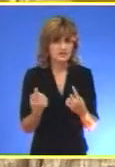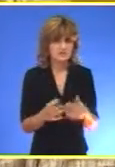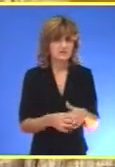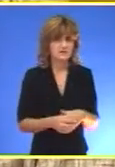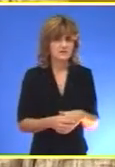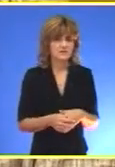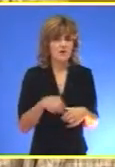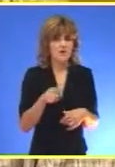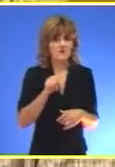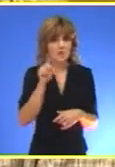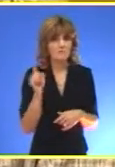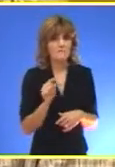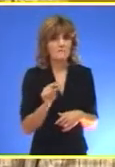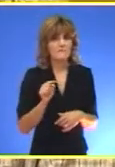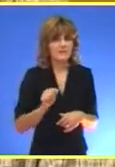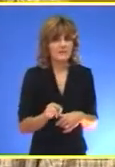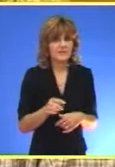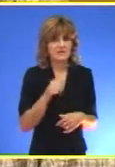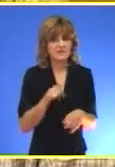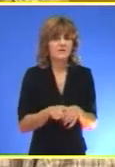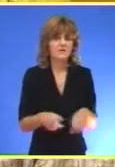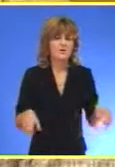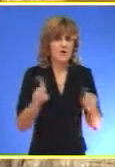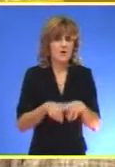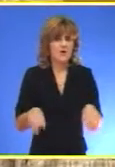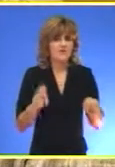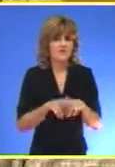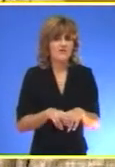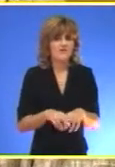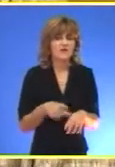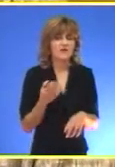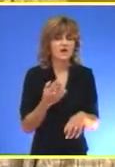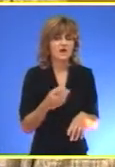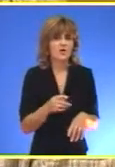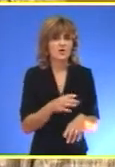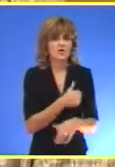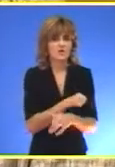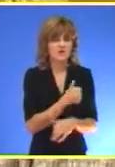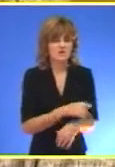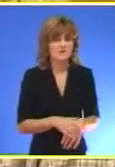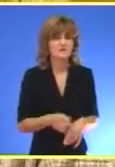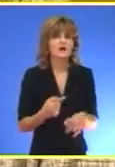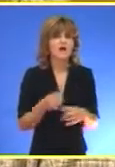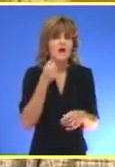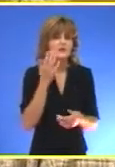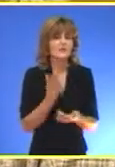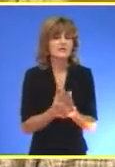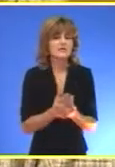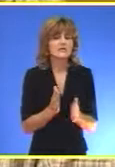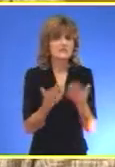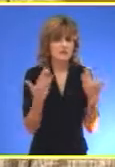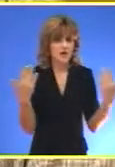Ovo pitanje se ponavlja decenijama kada će biti izložba I postoje pomalo